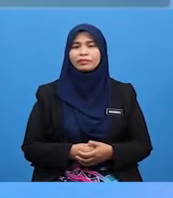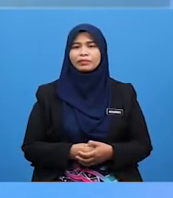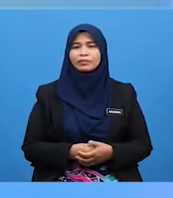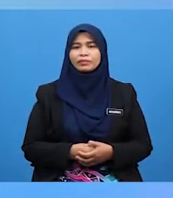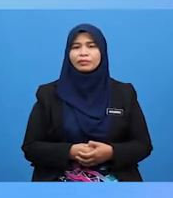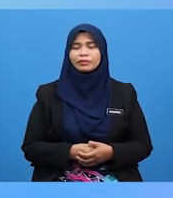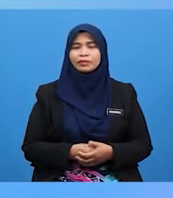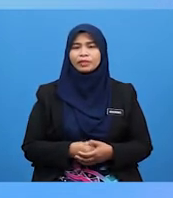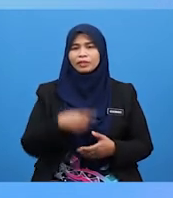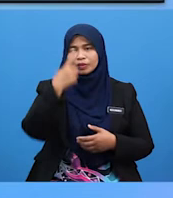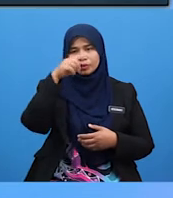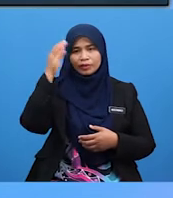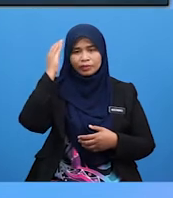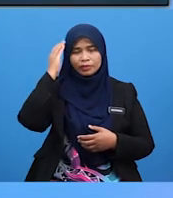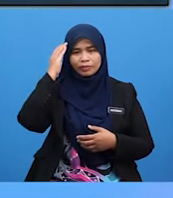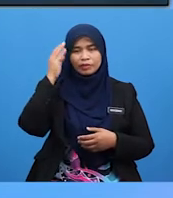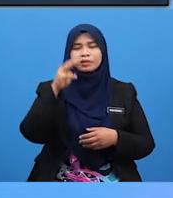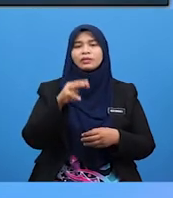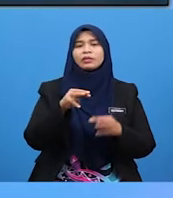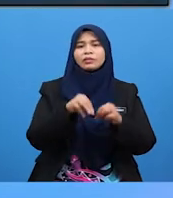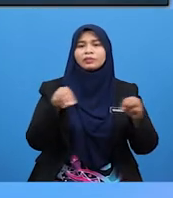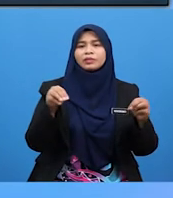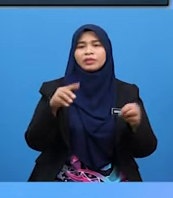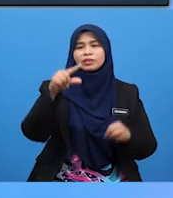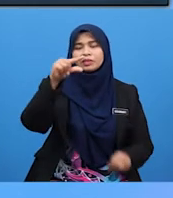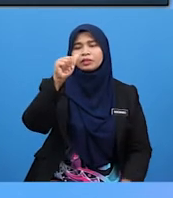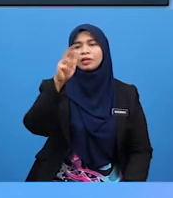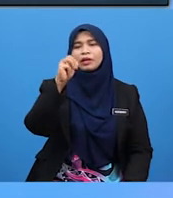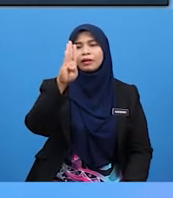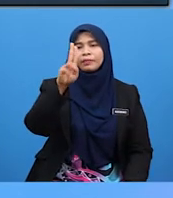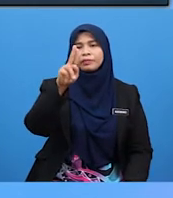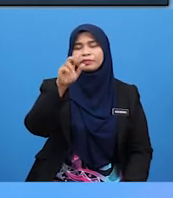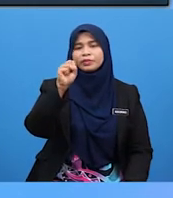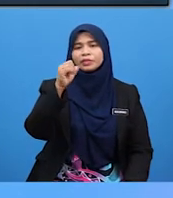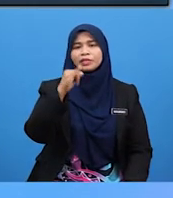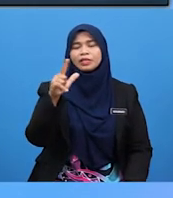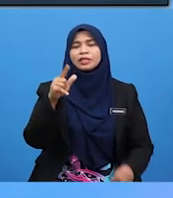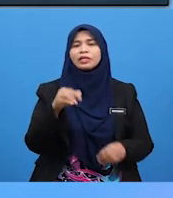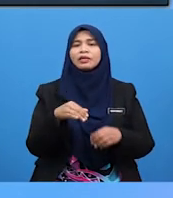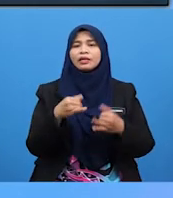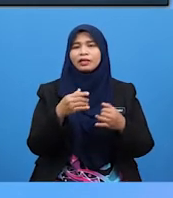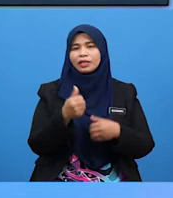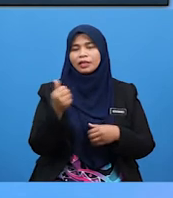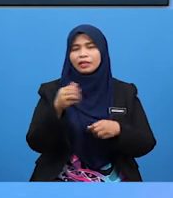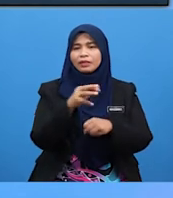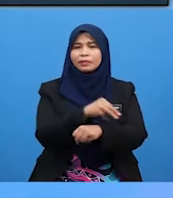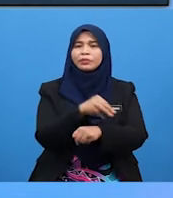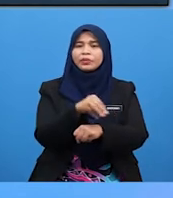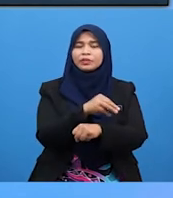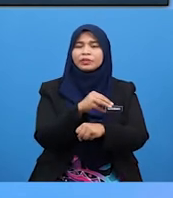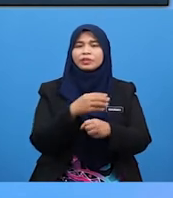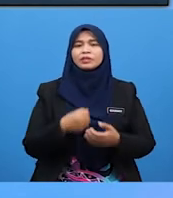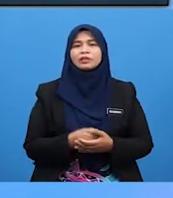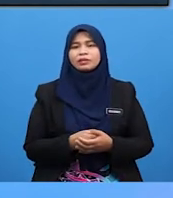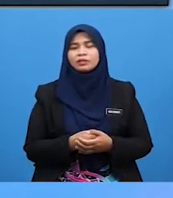Untuk pengetahuan Murid-murid Gambus adalah Sejenis alat muzik Yang berbentuk Bujur